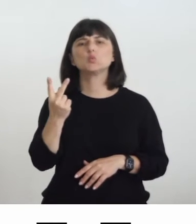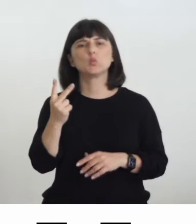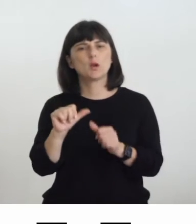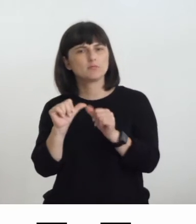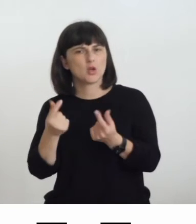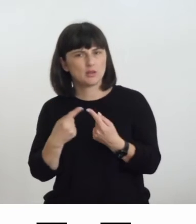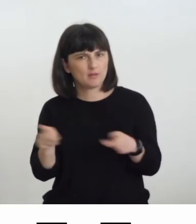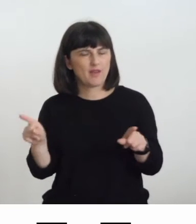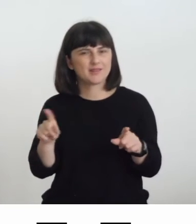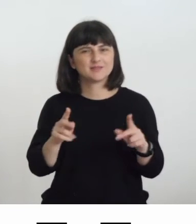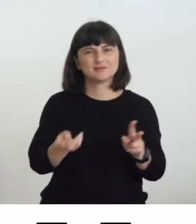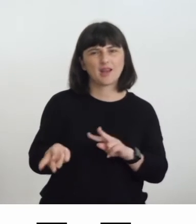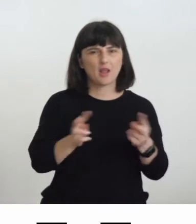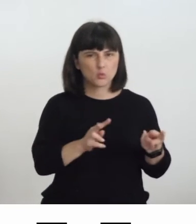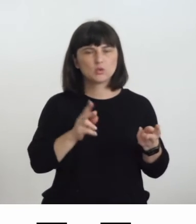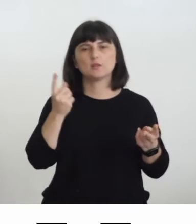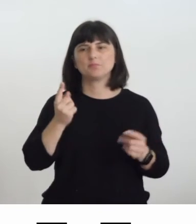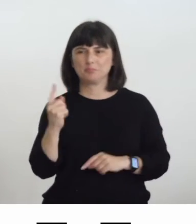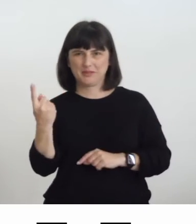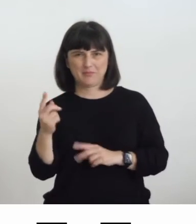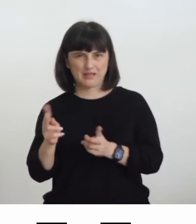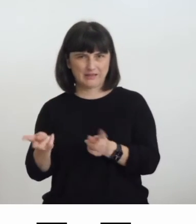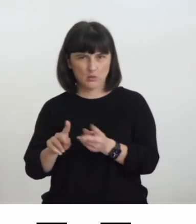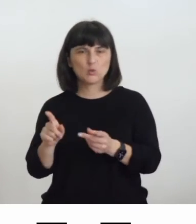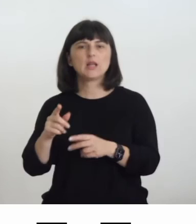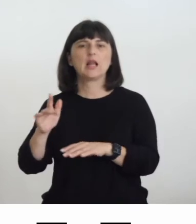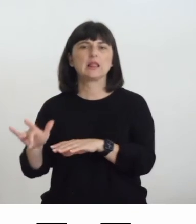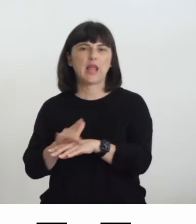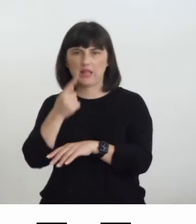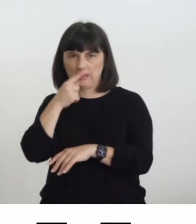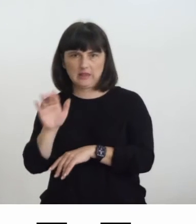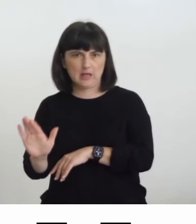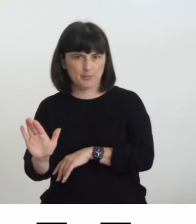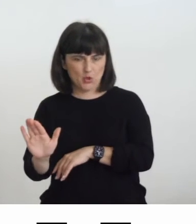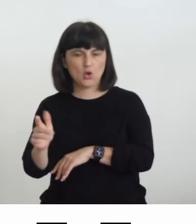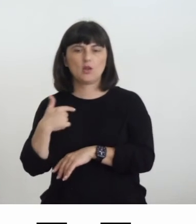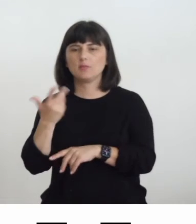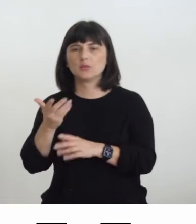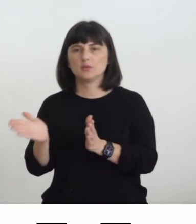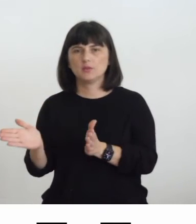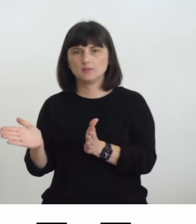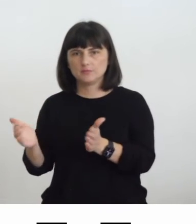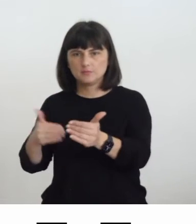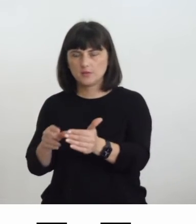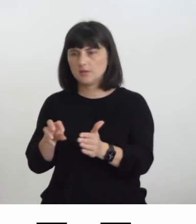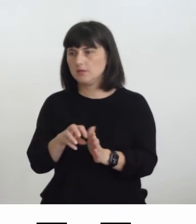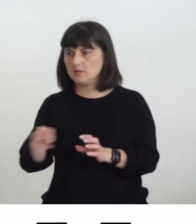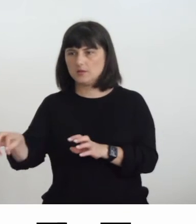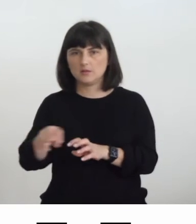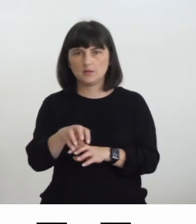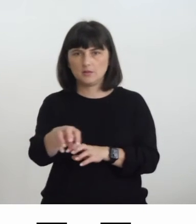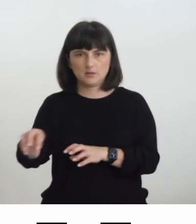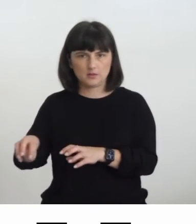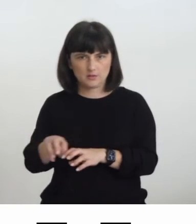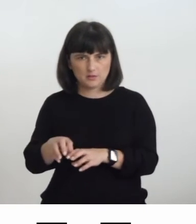traduzione ovvero nella prima è una traduzione tattile quindi io ho dei tasselli che possono essere mossi all'interno di una